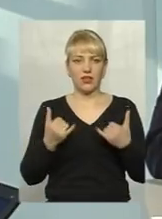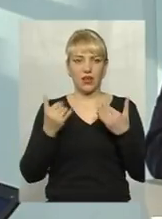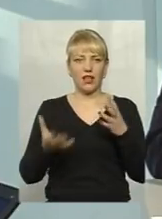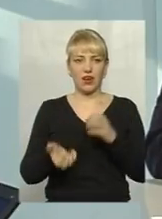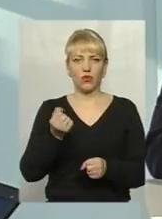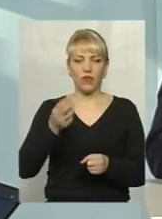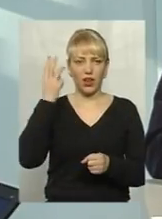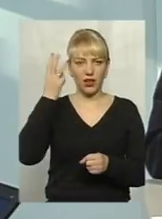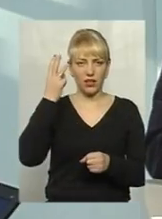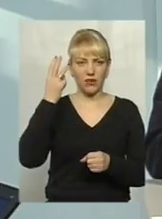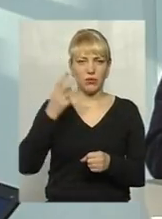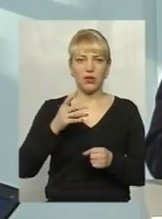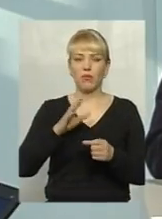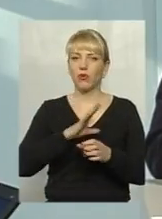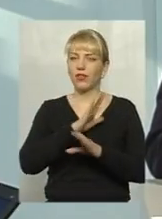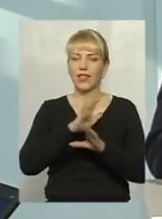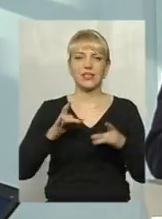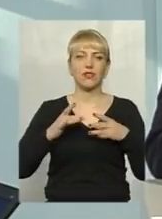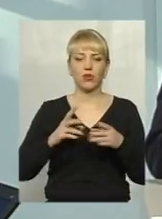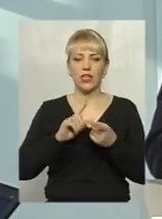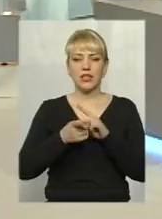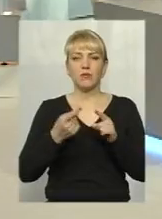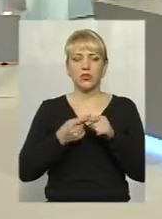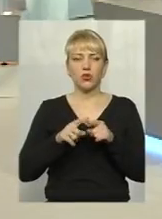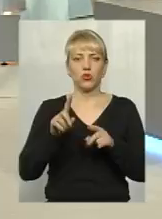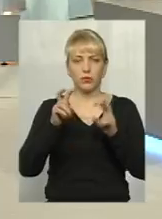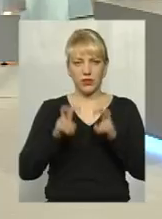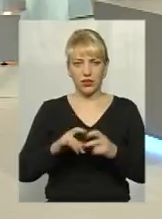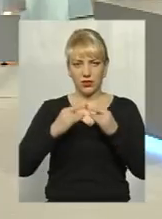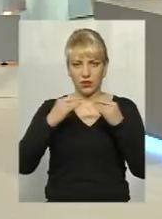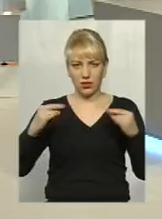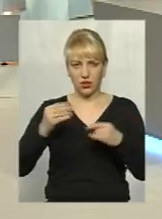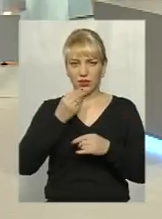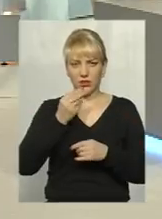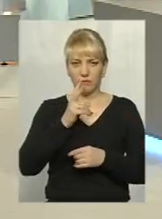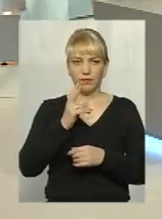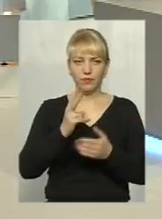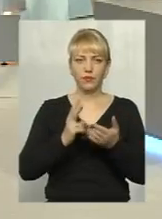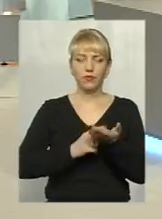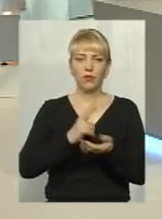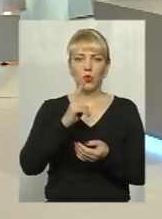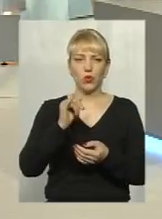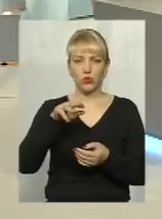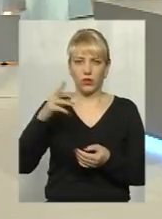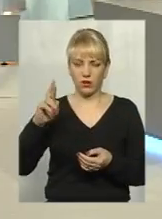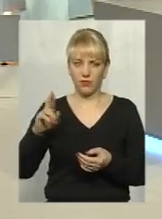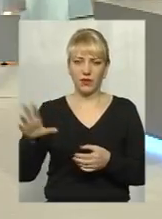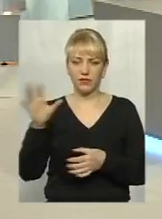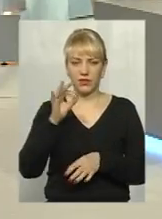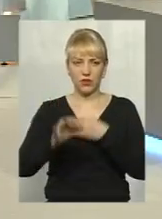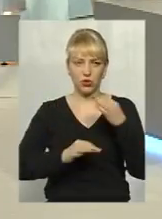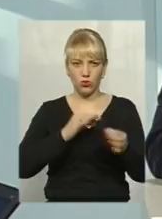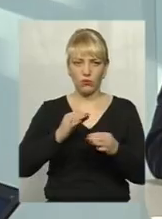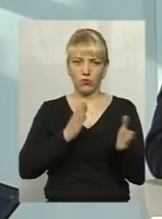були зовсім не святковими. Замість того, щоб сидіти в родинному колі і їсти кутю, всі ми були в цілодобовому